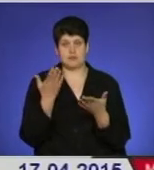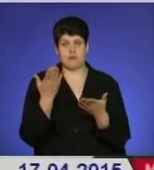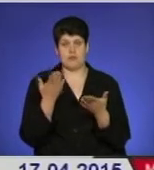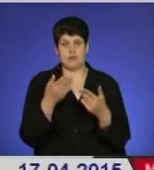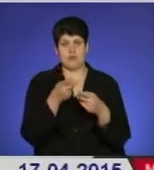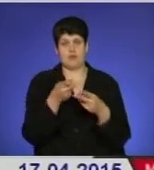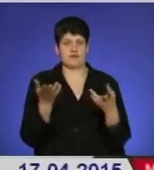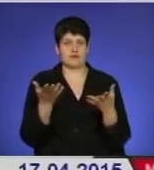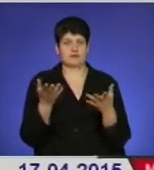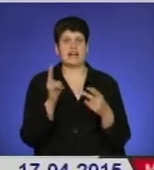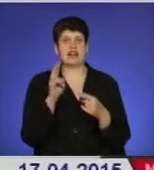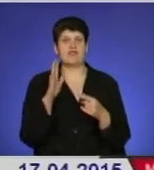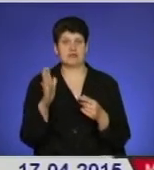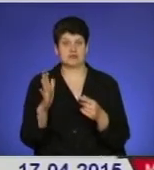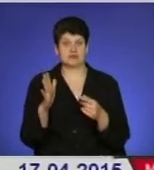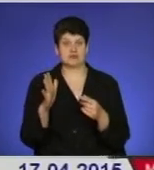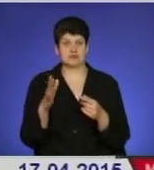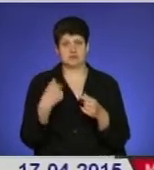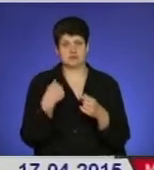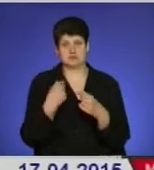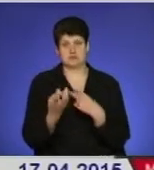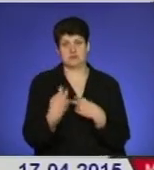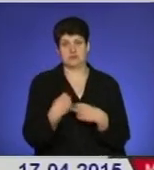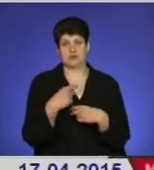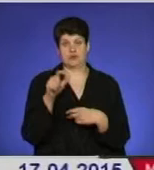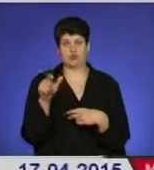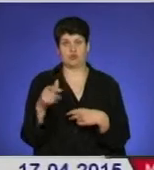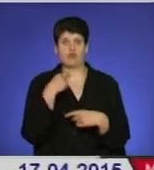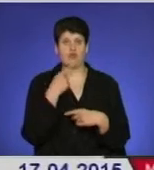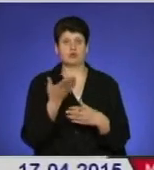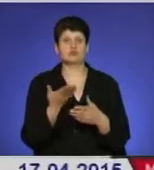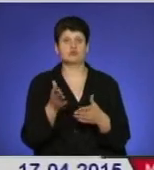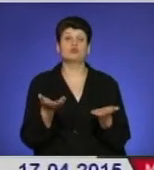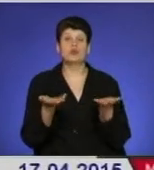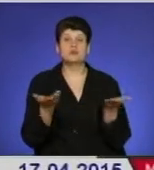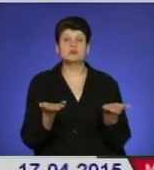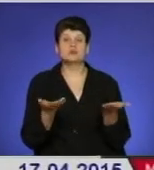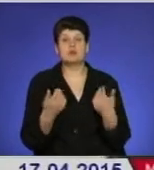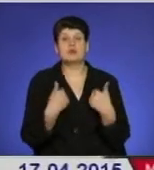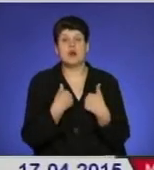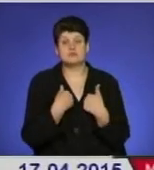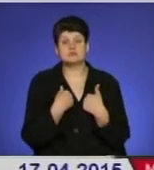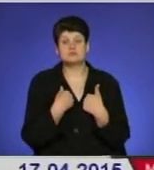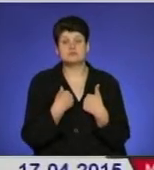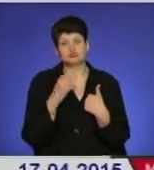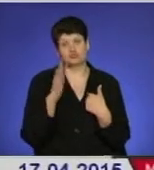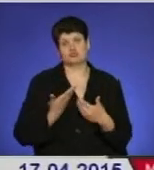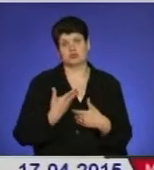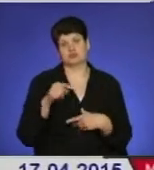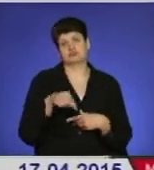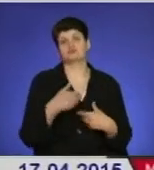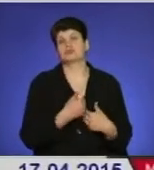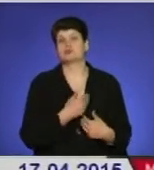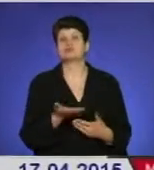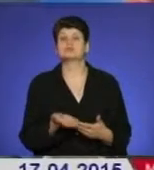з квартирою, яка до нас би зайшов просто людина і сказала, що от я буду жити тепер тут